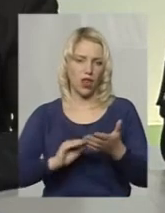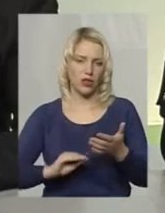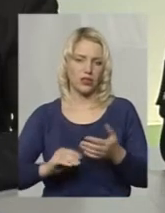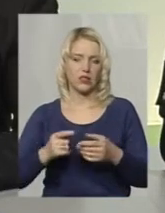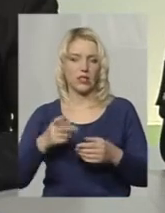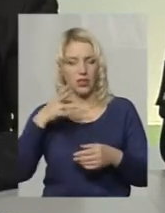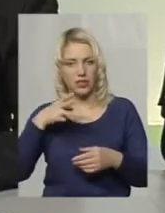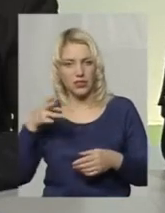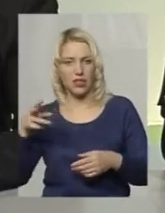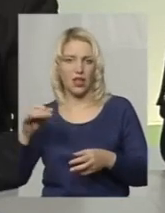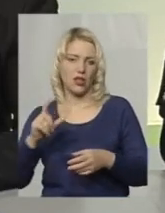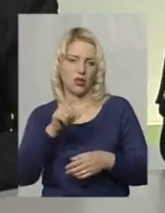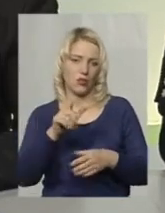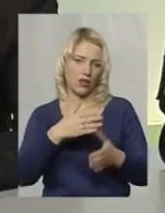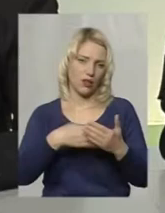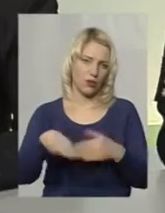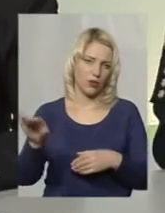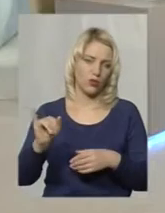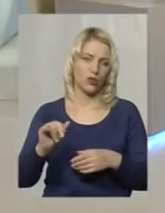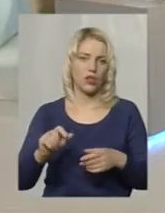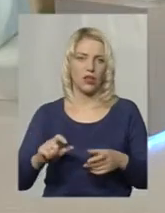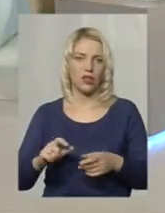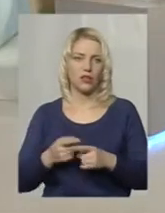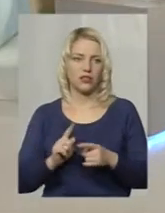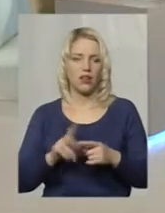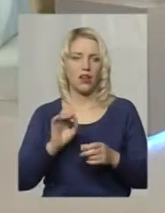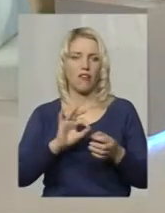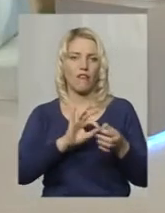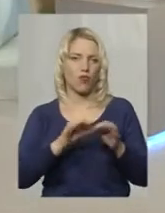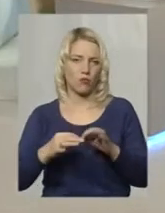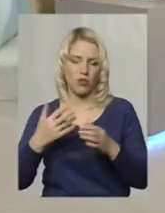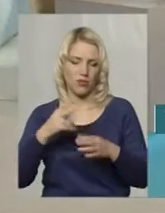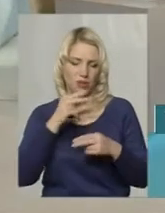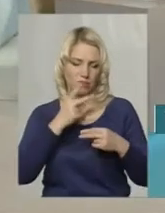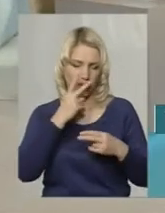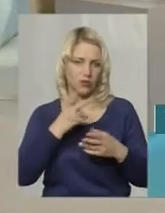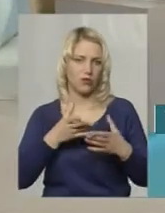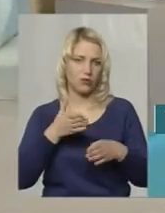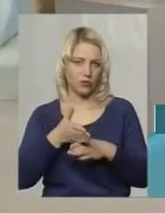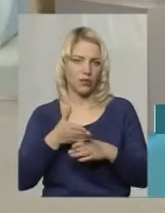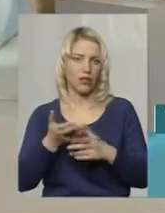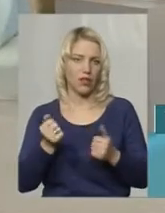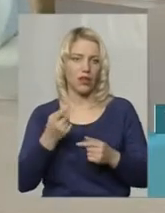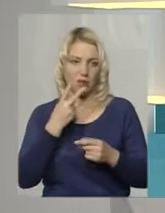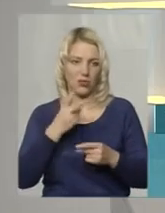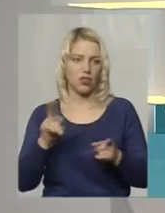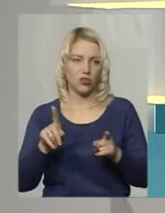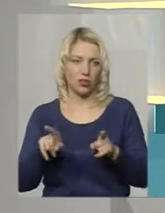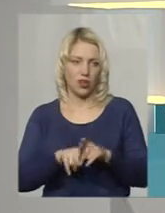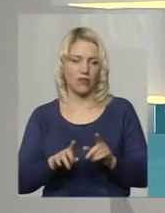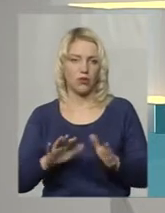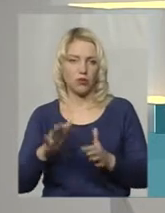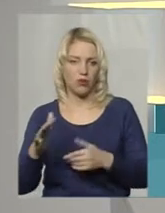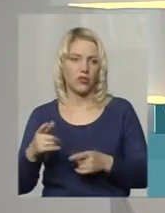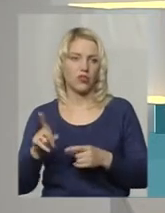автомобілісти можуть далі рухатися. Все. Це вже така формула випрацювана. Ви бачите, що останнім часом фактично так і відбувається, так? Що